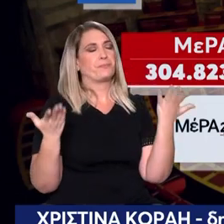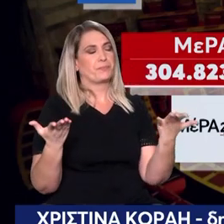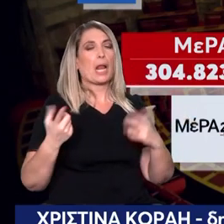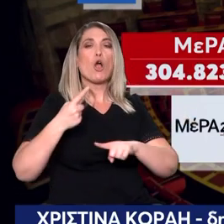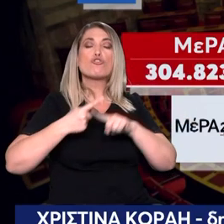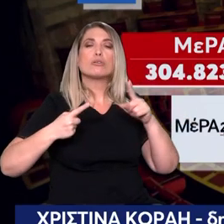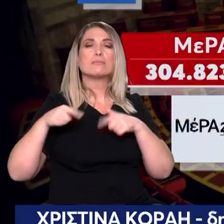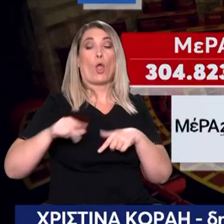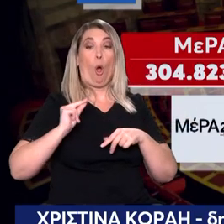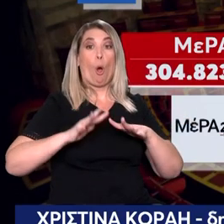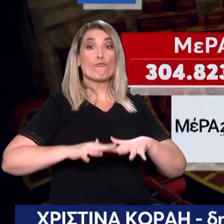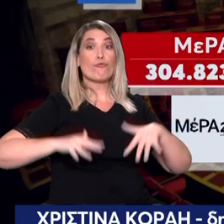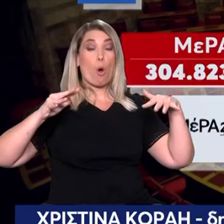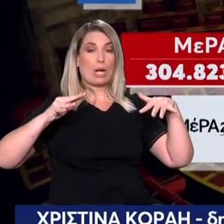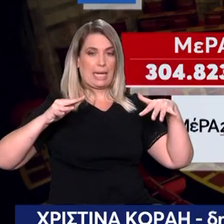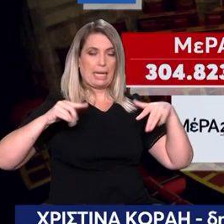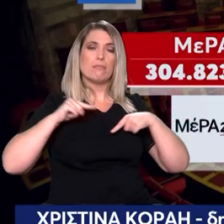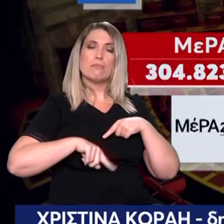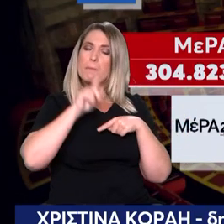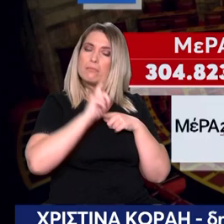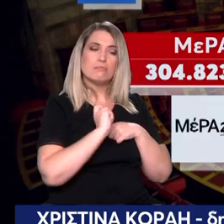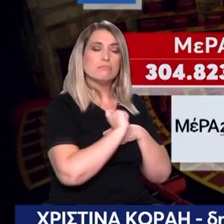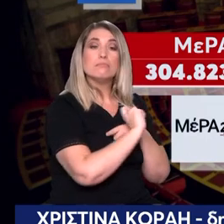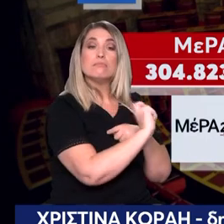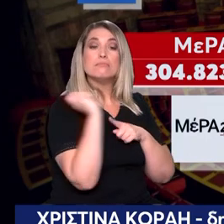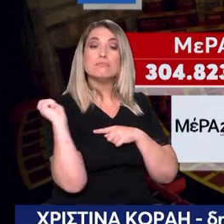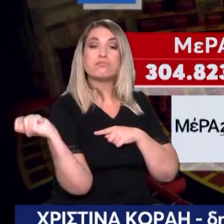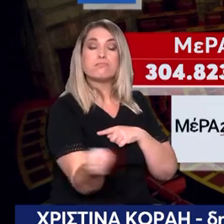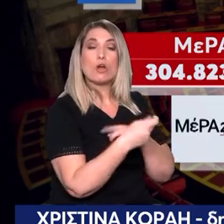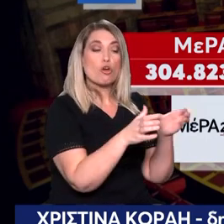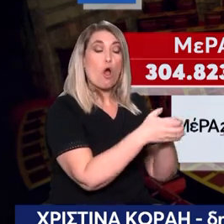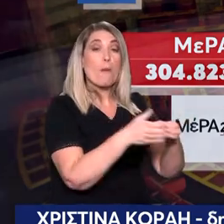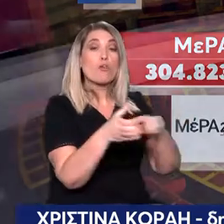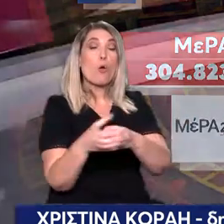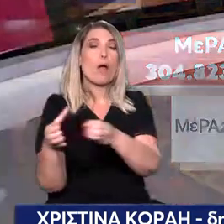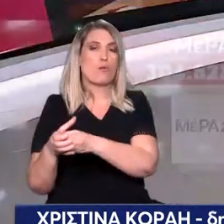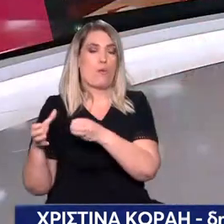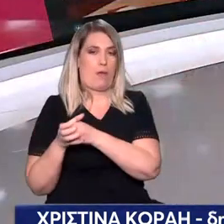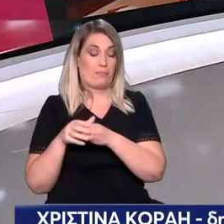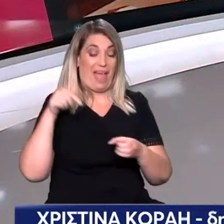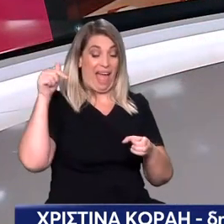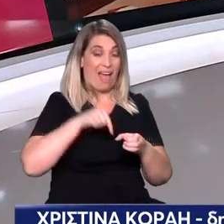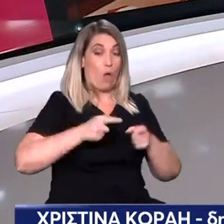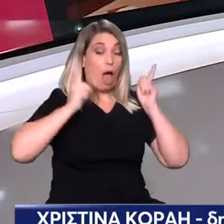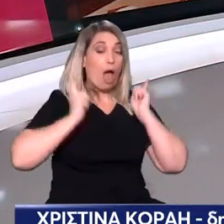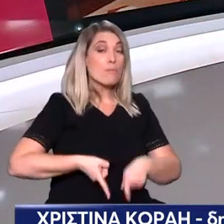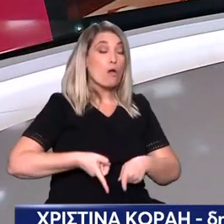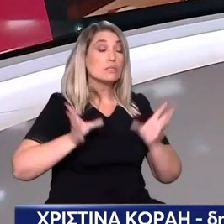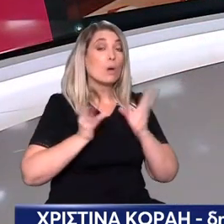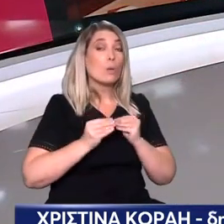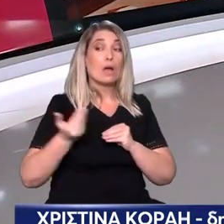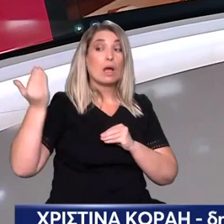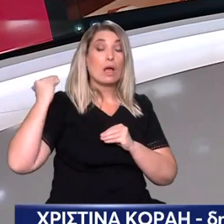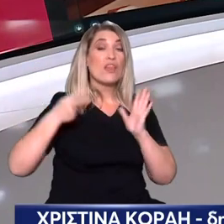από την Βουλή από την Ελληνική Δημοκρατία στα κόμματα δίνονται ακόμα με βάση τη Βουλή την προηγούμενη. Του 2019.